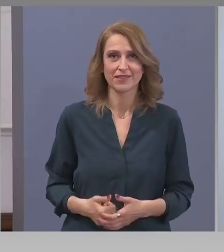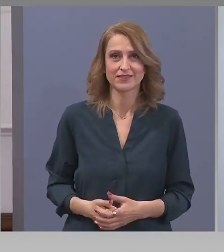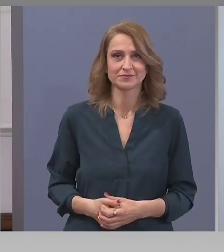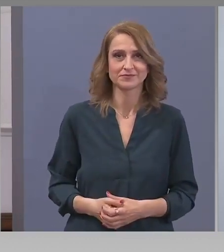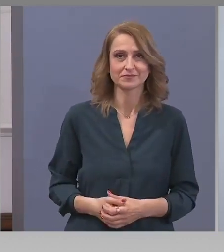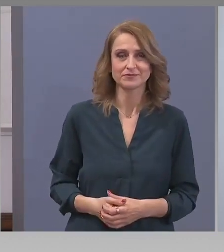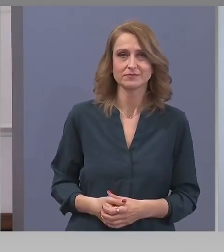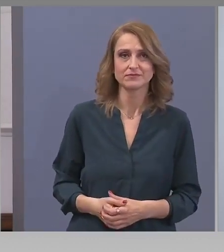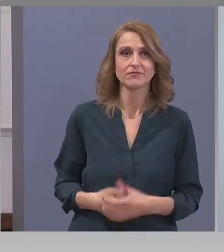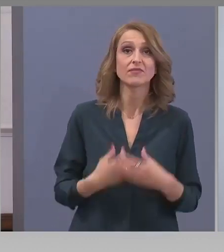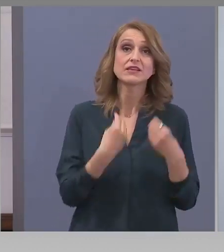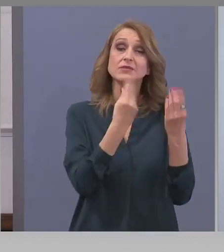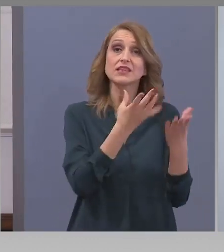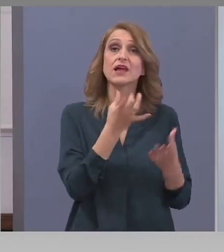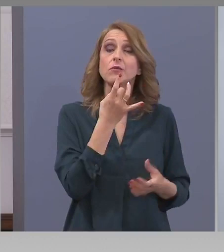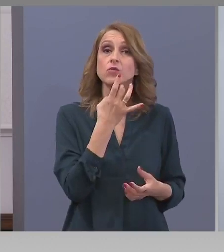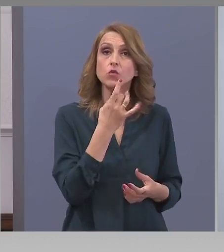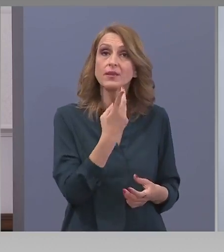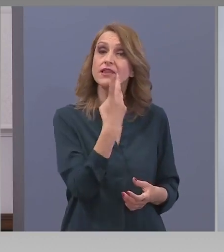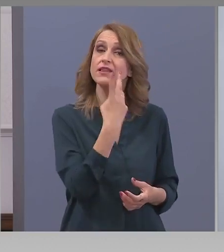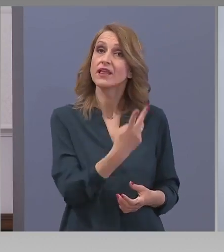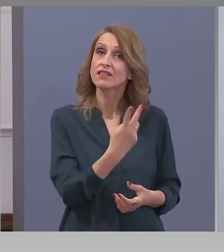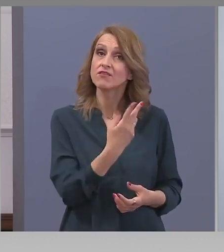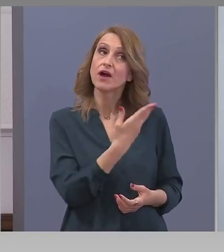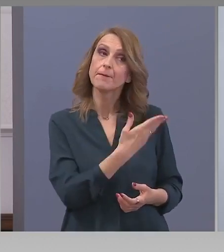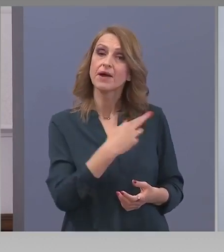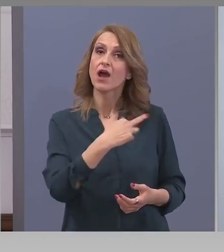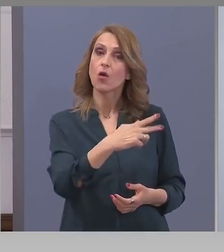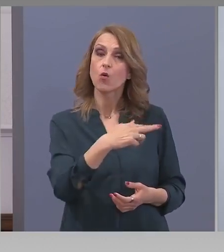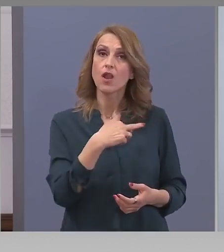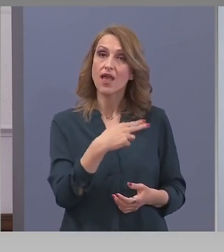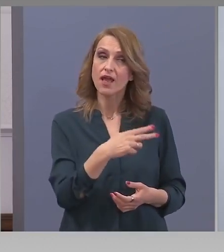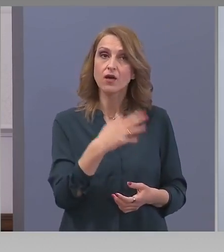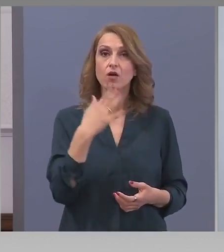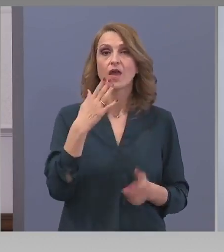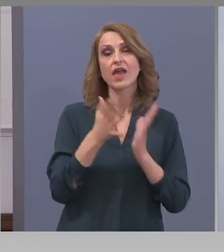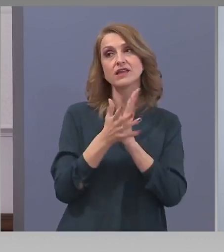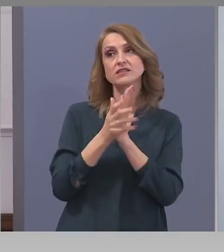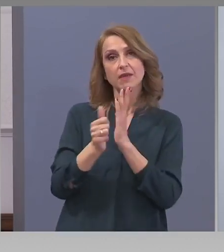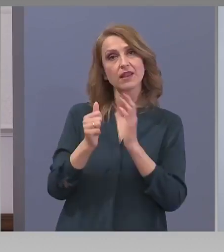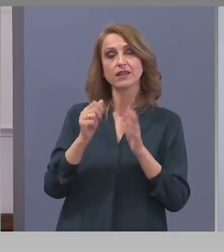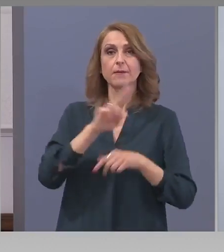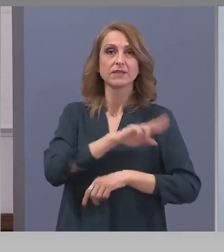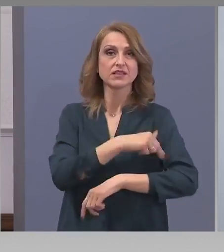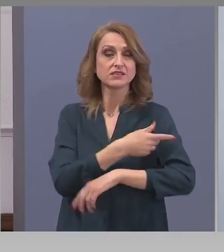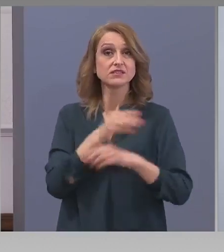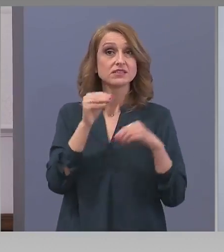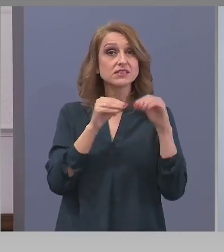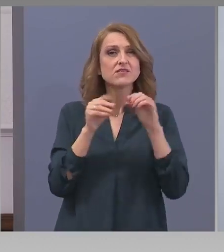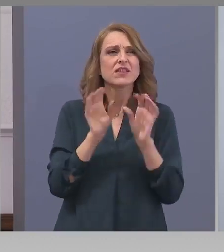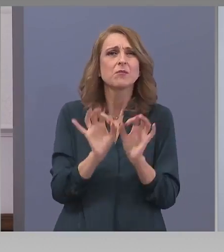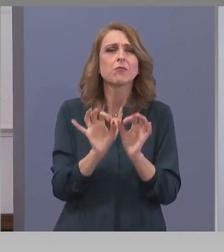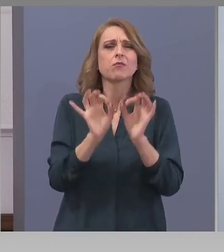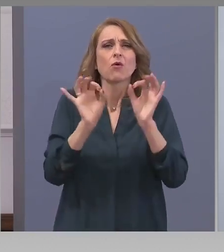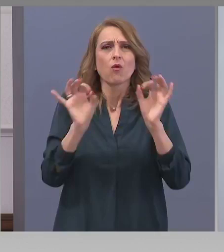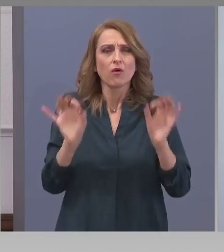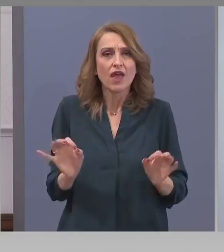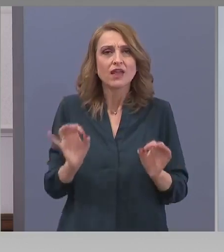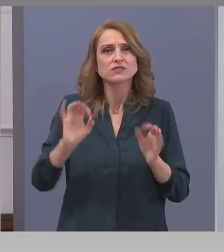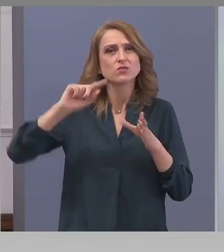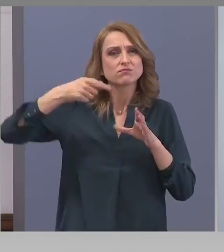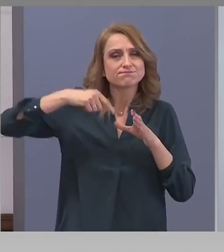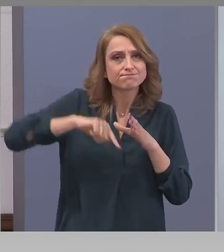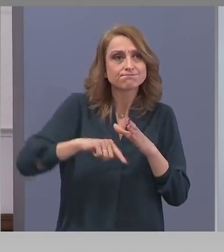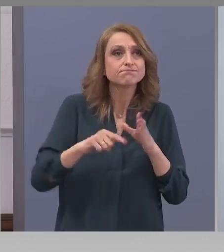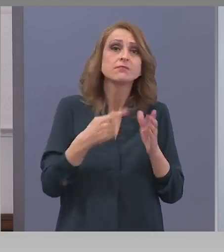Моля ви, искам да дам думата на двама колеги от експертния медицински съвет за изясняване на някои неща, които